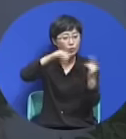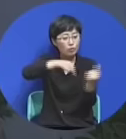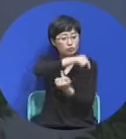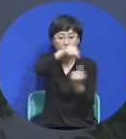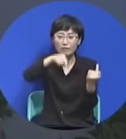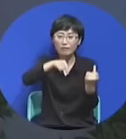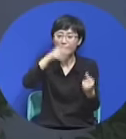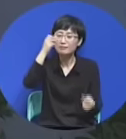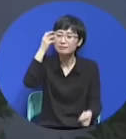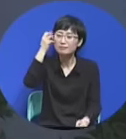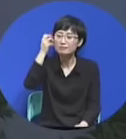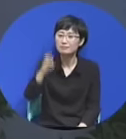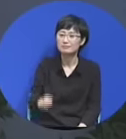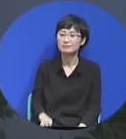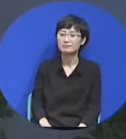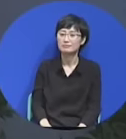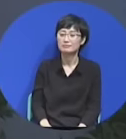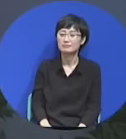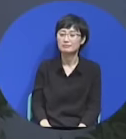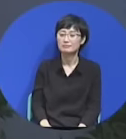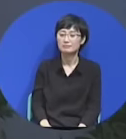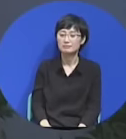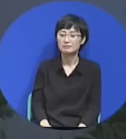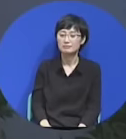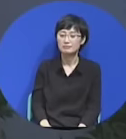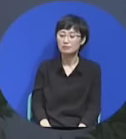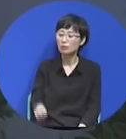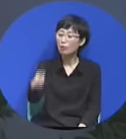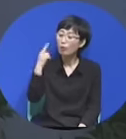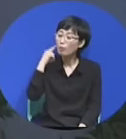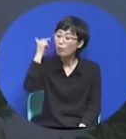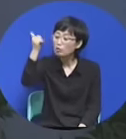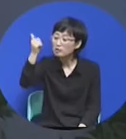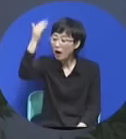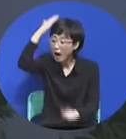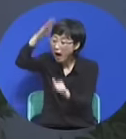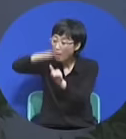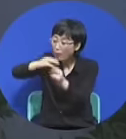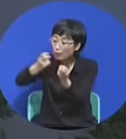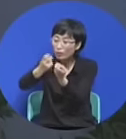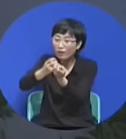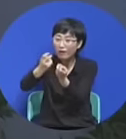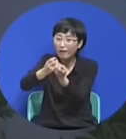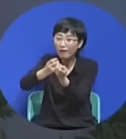그렇게 되요. 그래서 어째 당신 목사가 됐냐 물어봤어요.